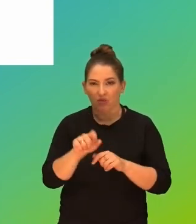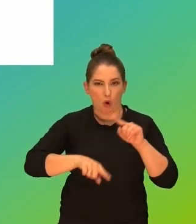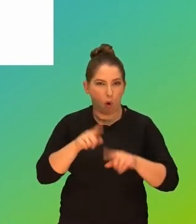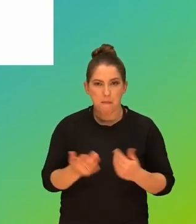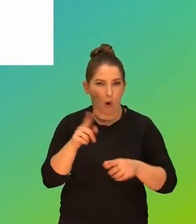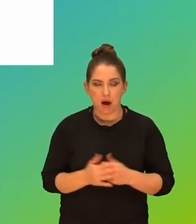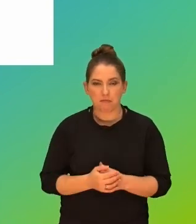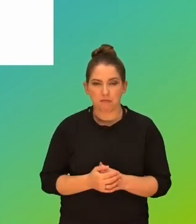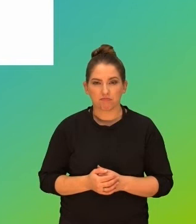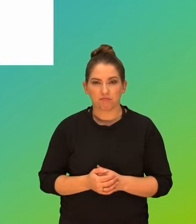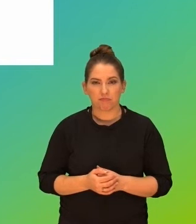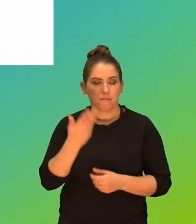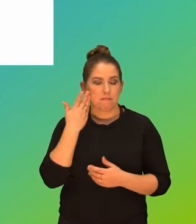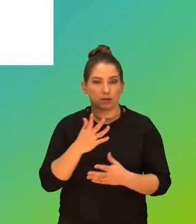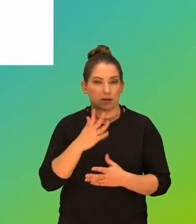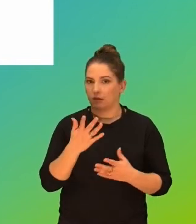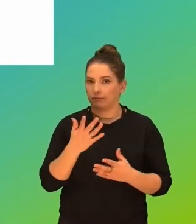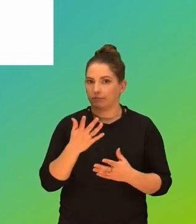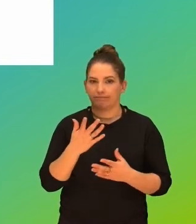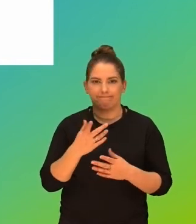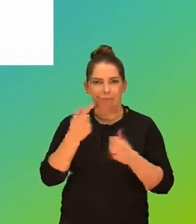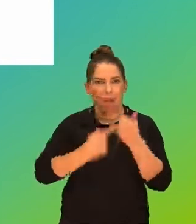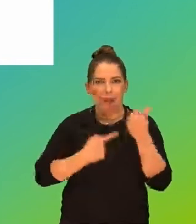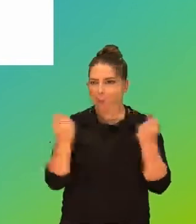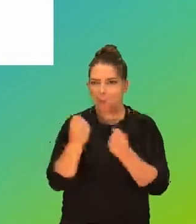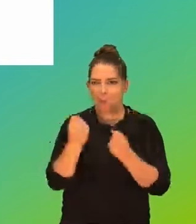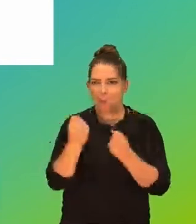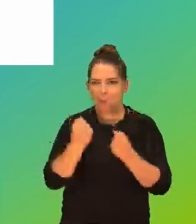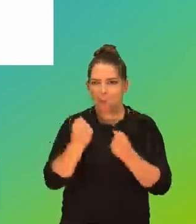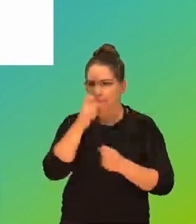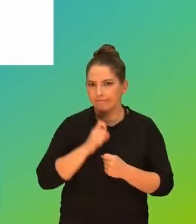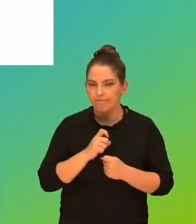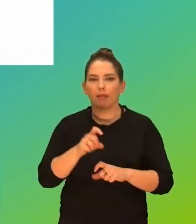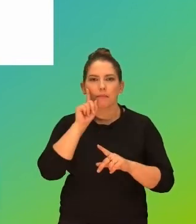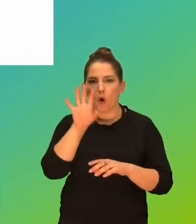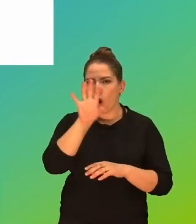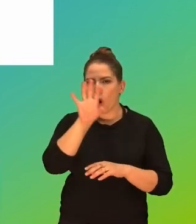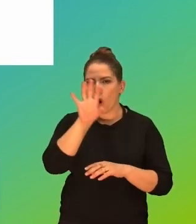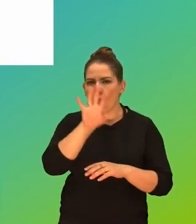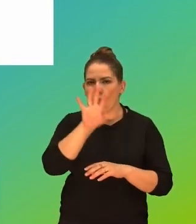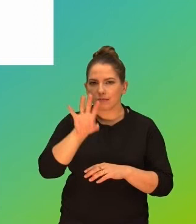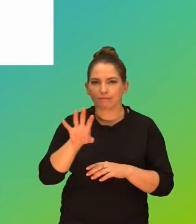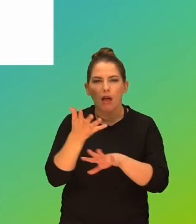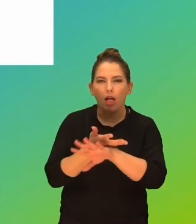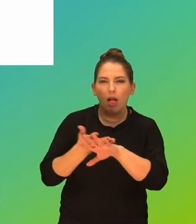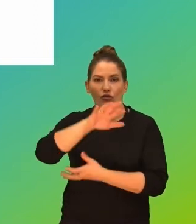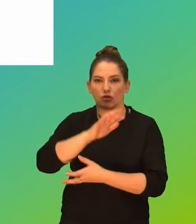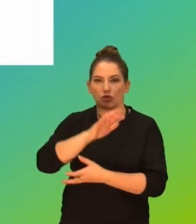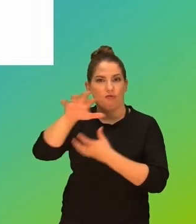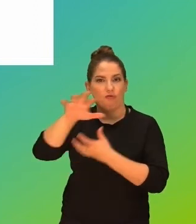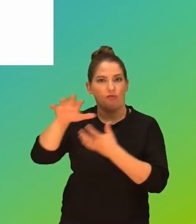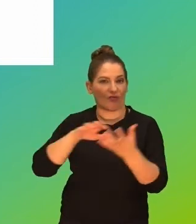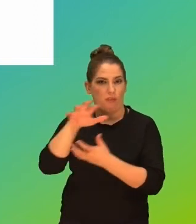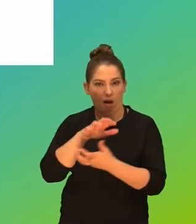normą. I to jest bardzo niedobra dana, ponieważ to jest tak naprawdę oglądanie zafałszowanego świata,